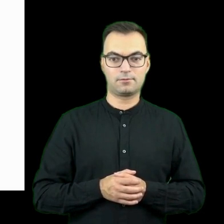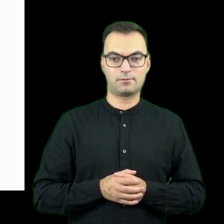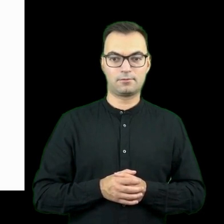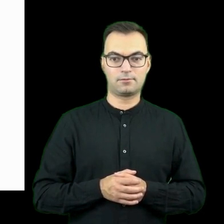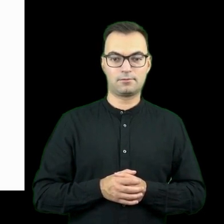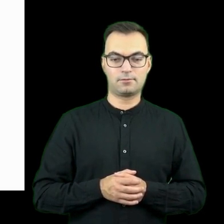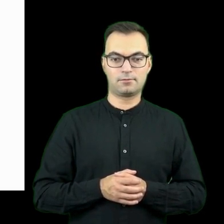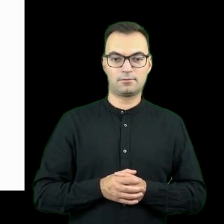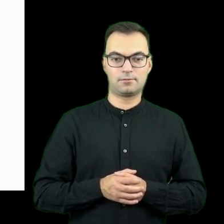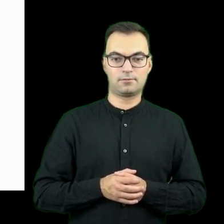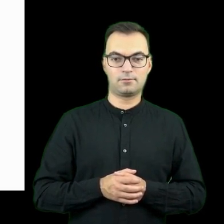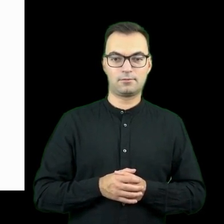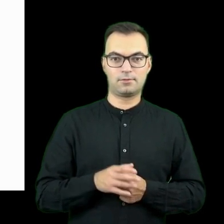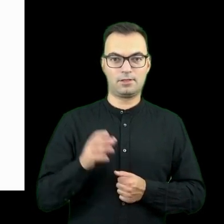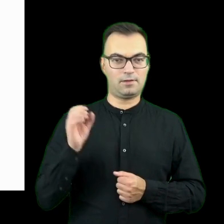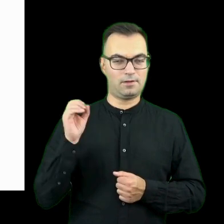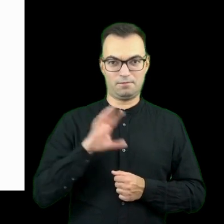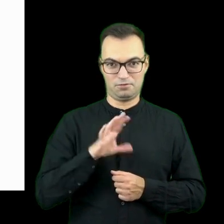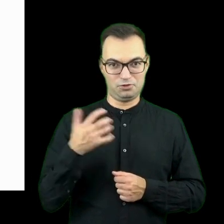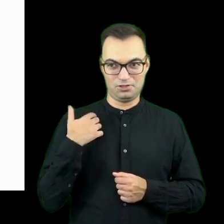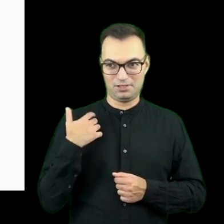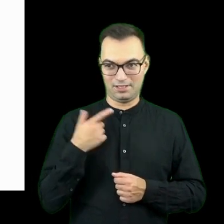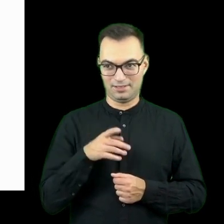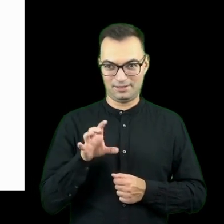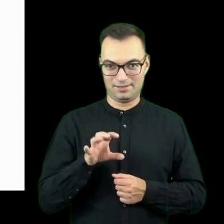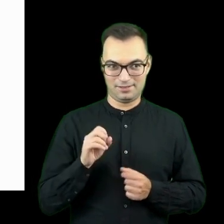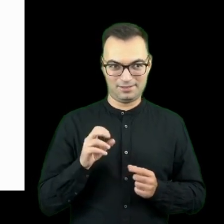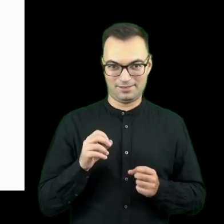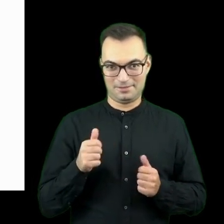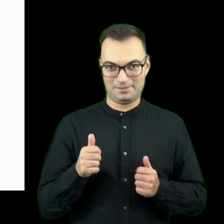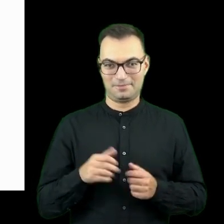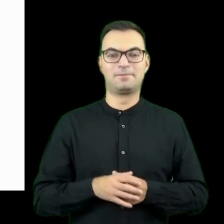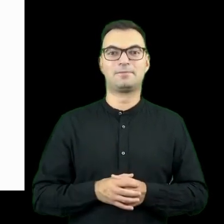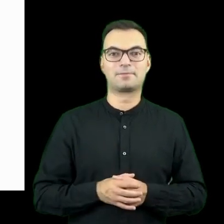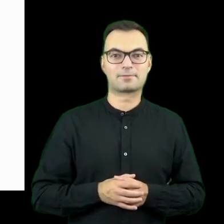Czy wszyscy żyją tutaj na prezentacji? Mam nadzieję, że tak.